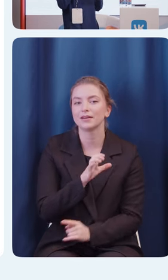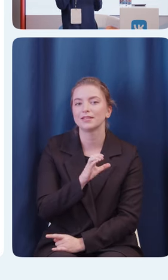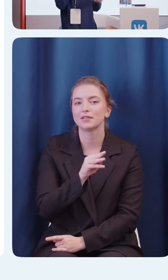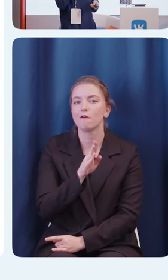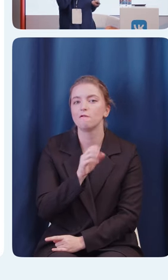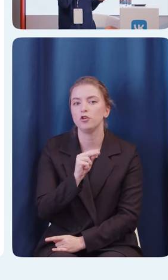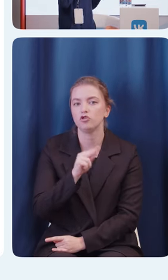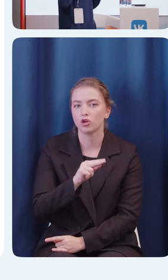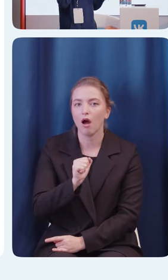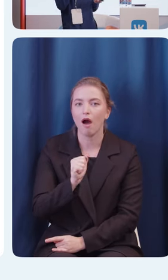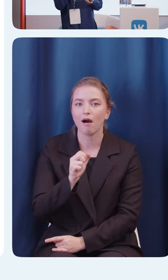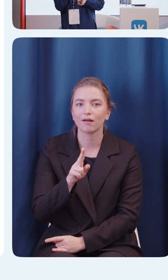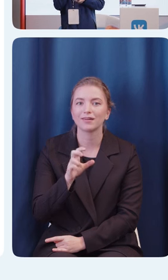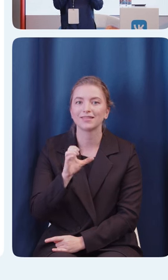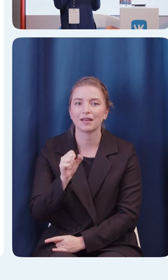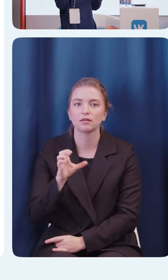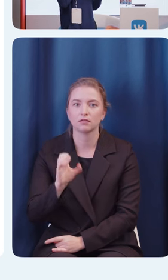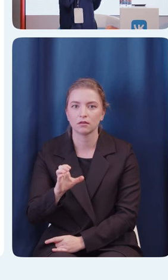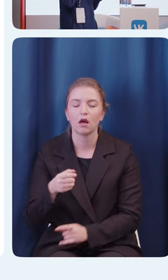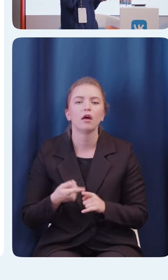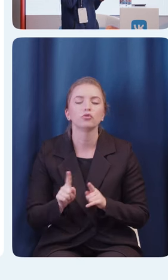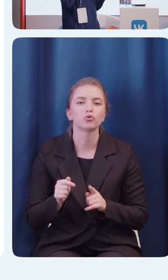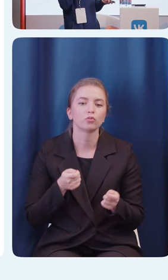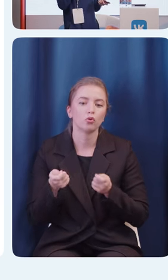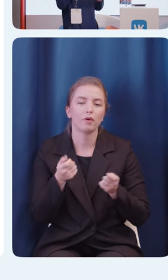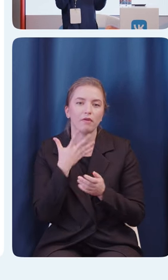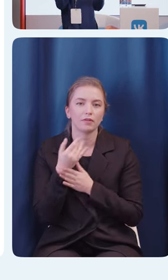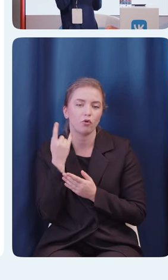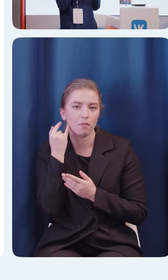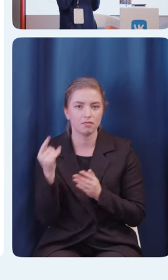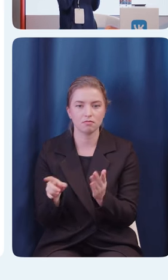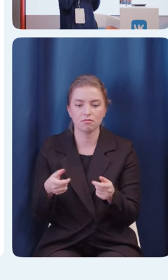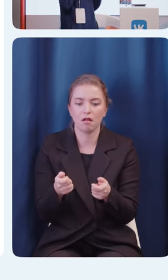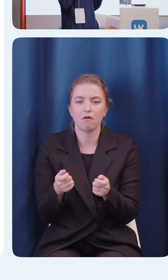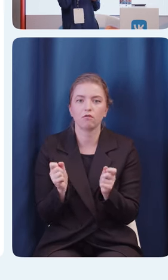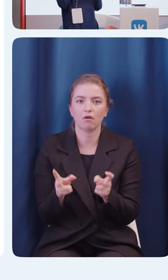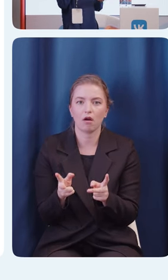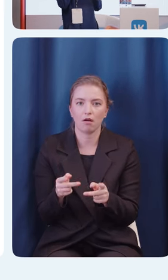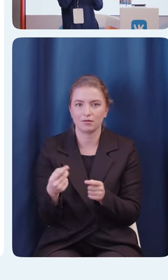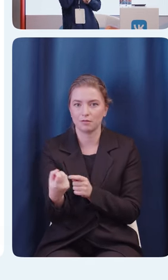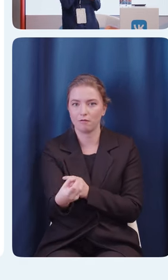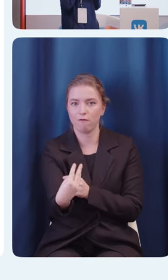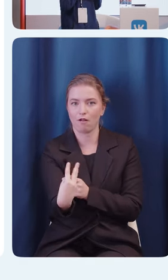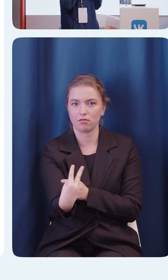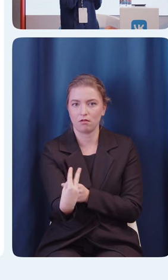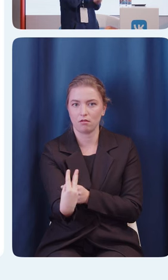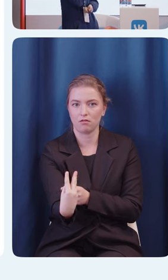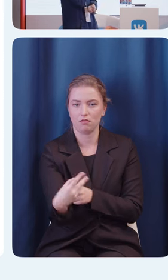устройством с помощью фронталки или Bluetooth-переключателей. Работает по принципу скринридеров.